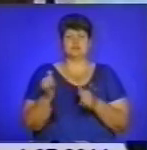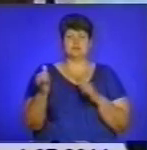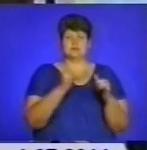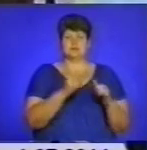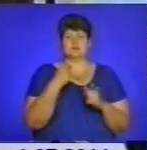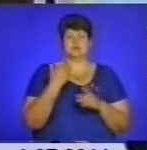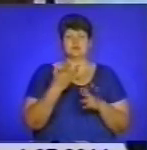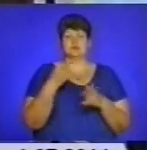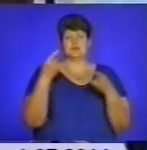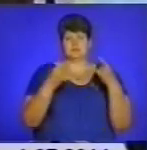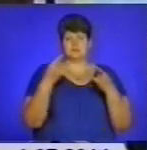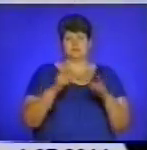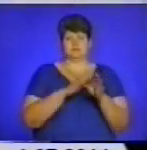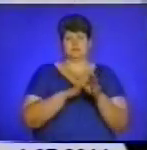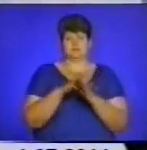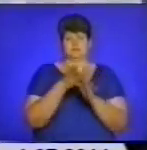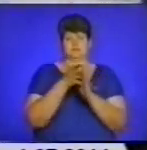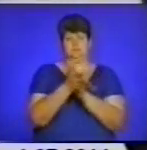мовнику максимальну прозорість.